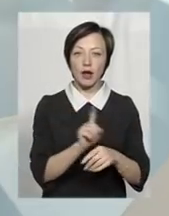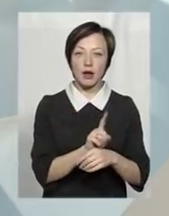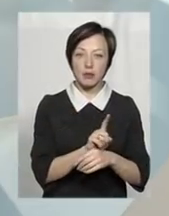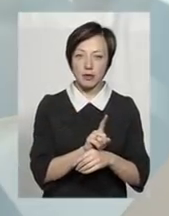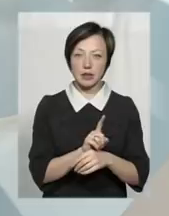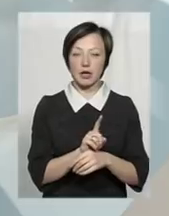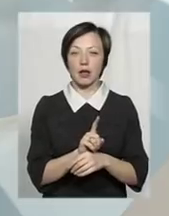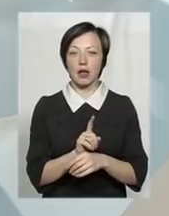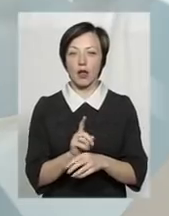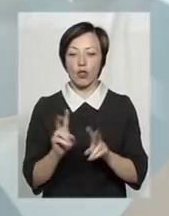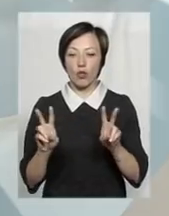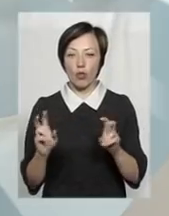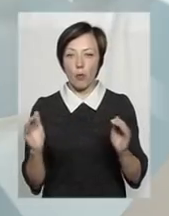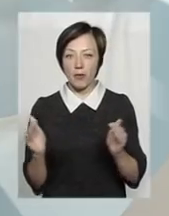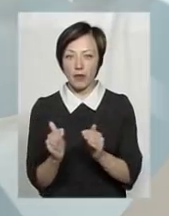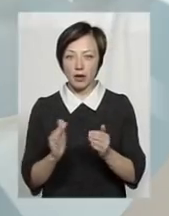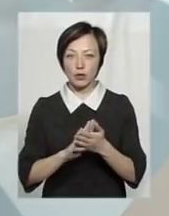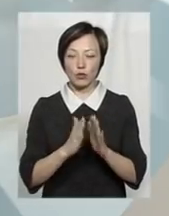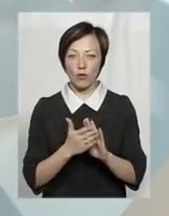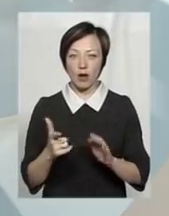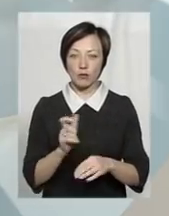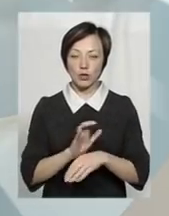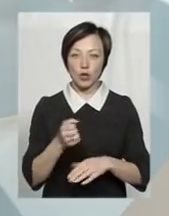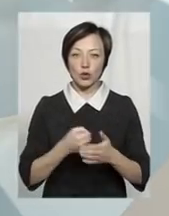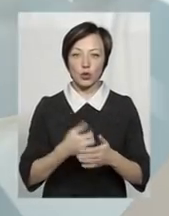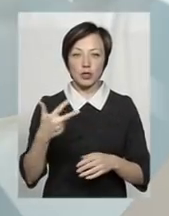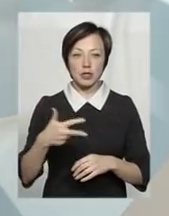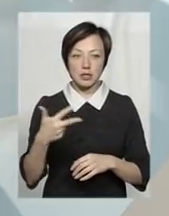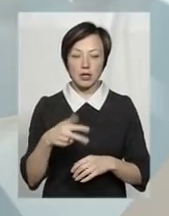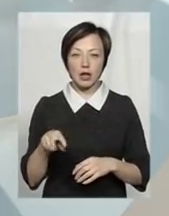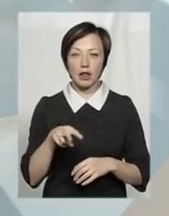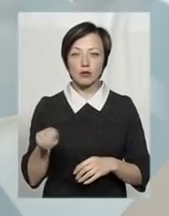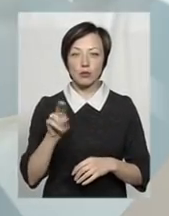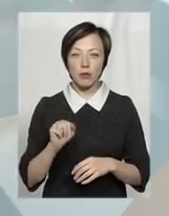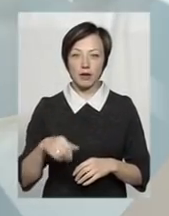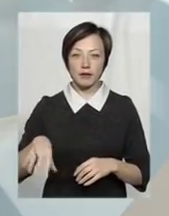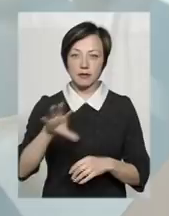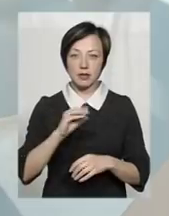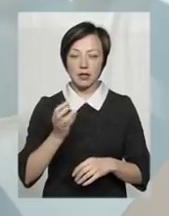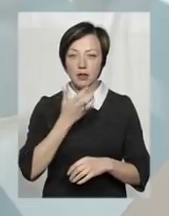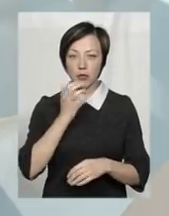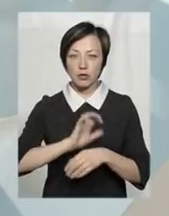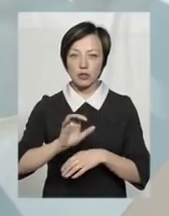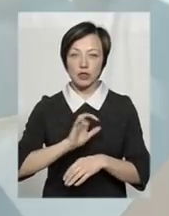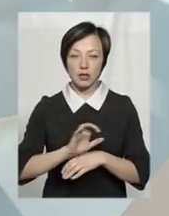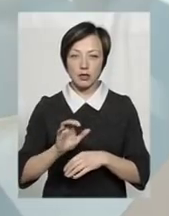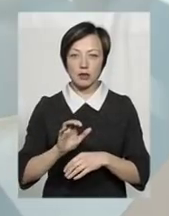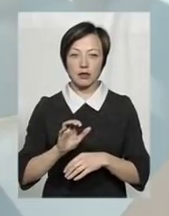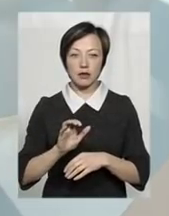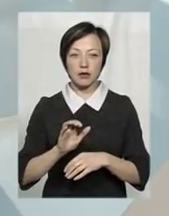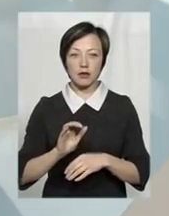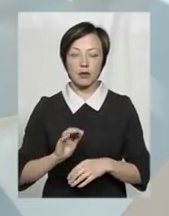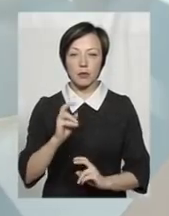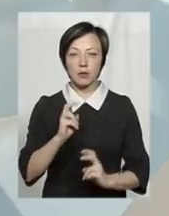договір на газопостачання. Справа в тому, що до 30 листопада, як і всіх теплопостачальних і теплогенеруючих